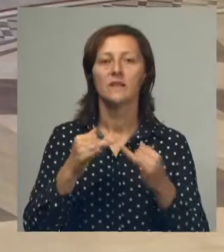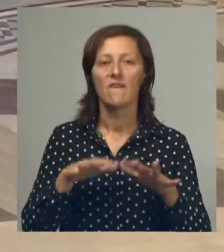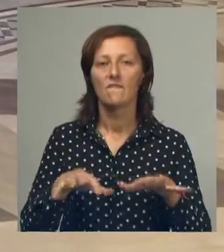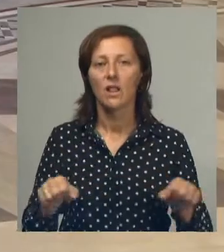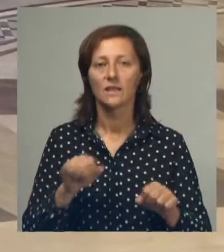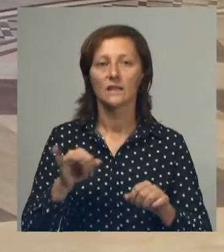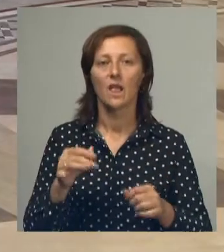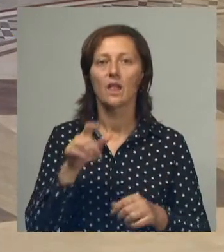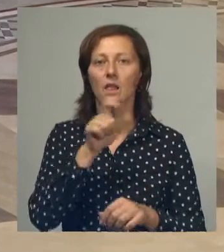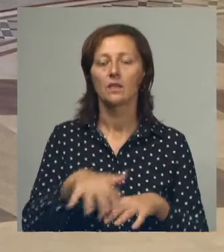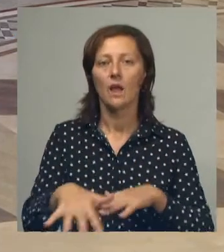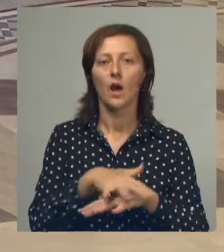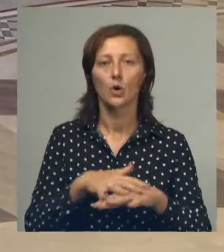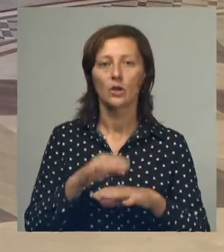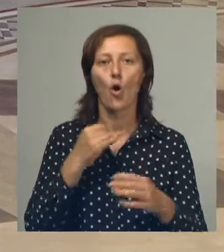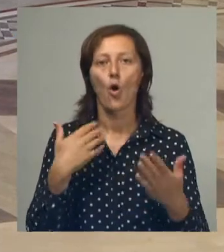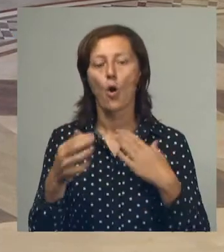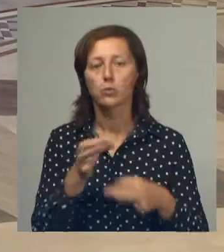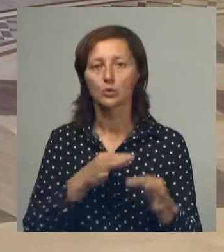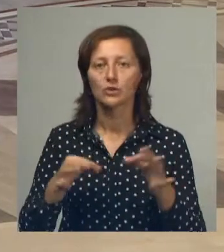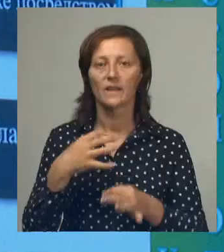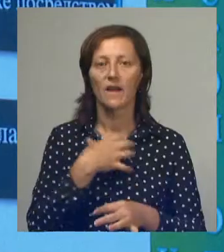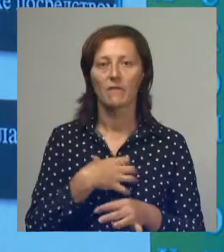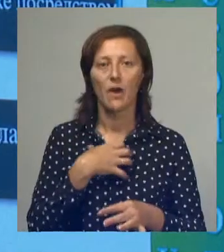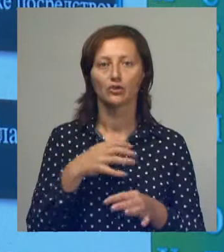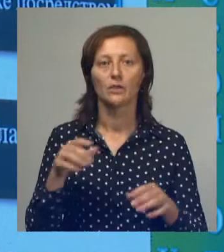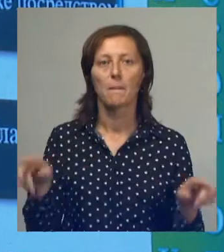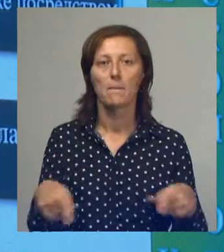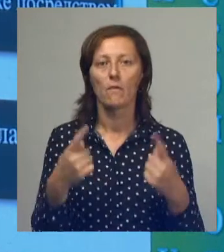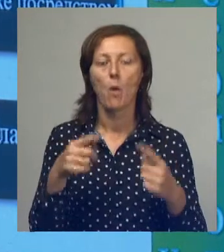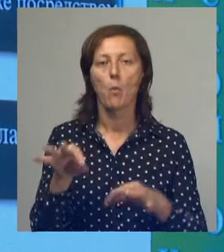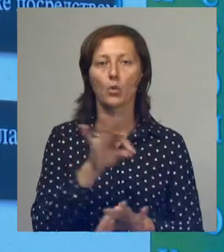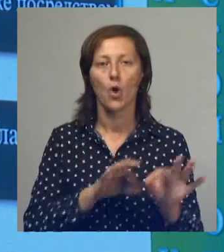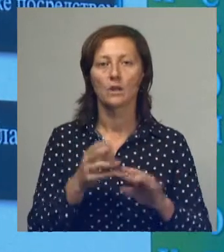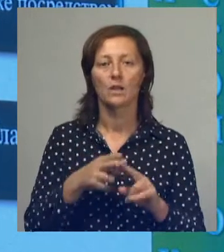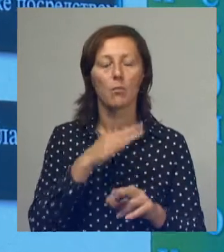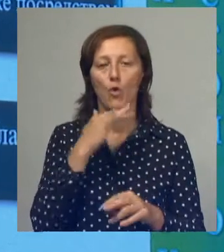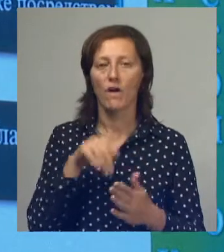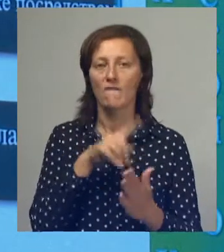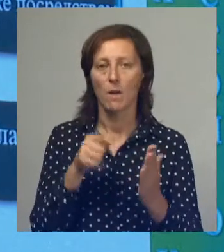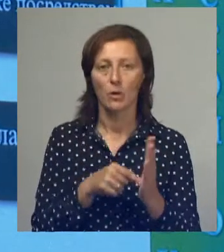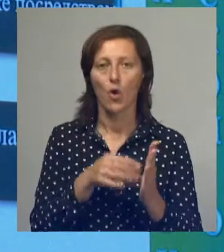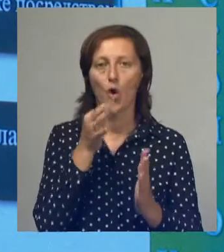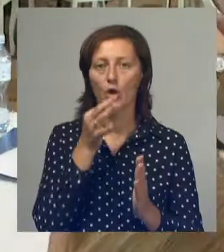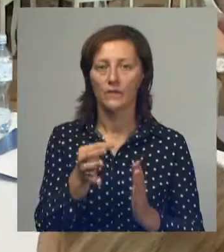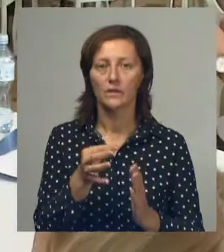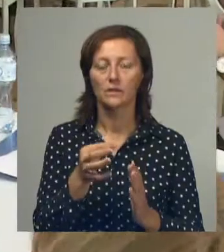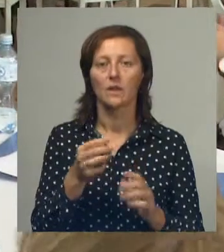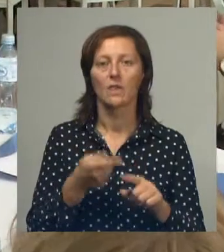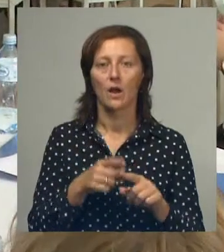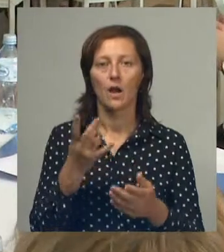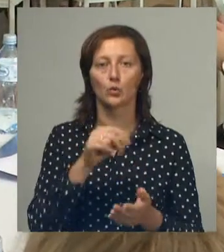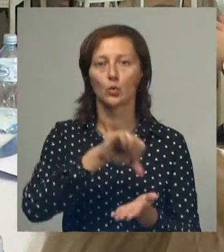народом и вовлечь граждан в обсуждение и реализацию важных проектов? Это лишь один из многих вопросов, ответить на которые предстояло